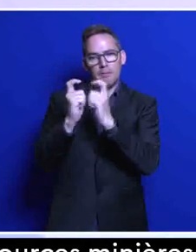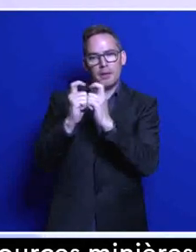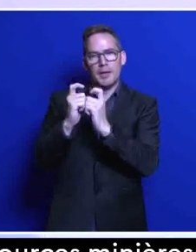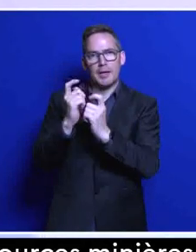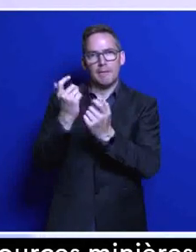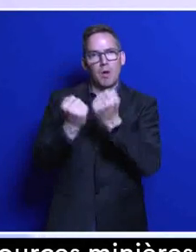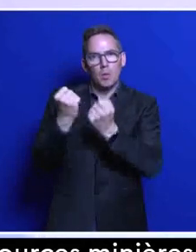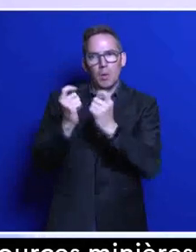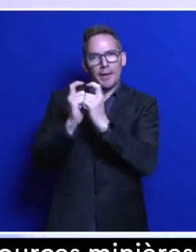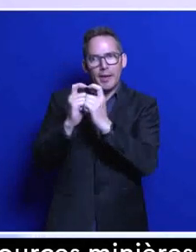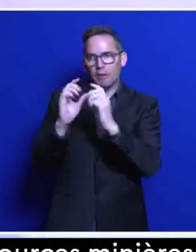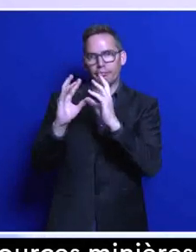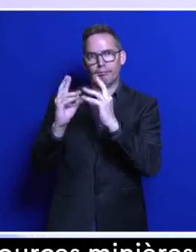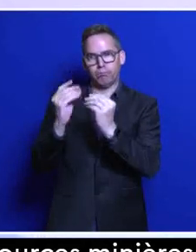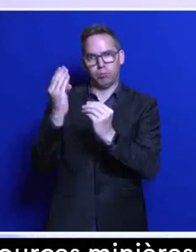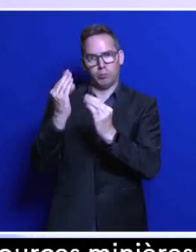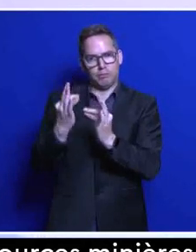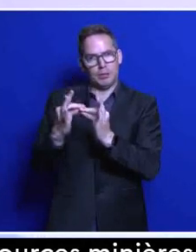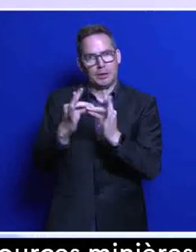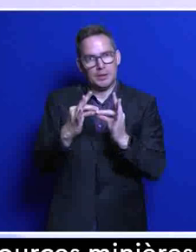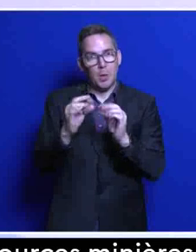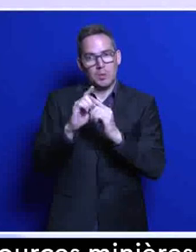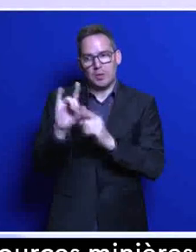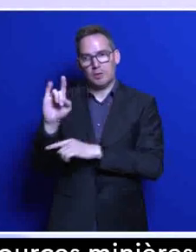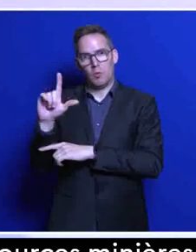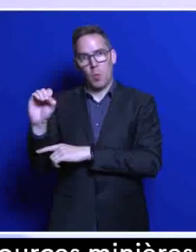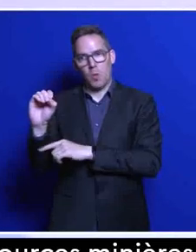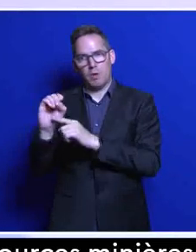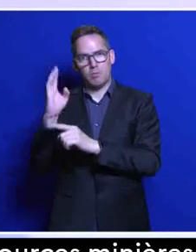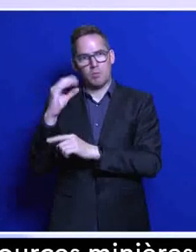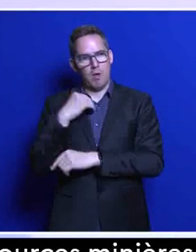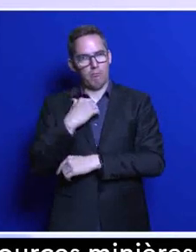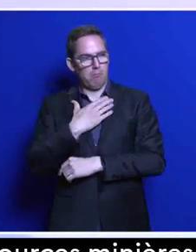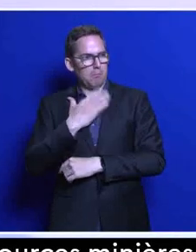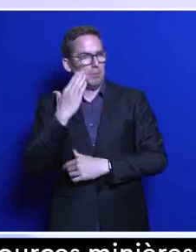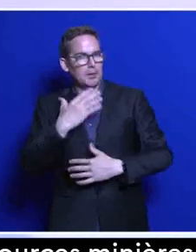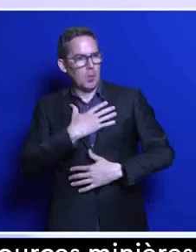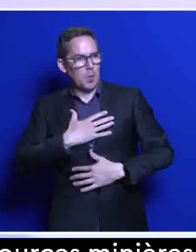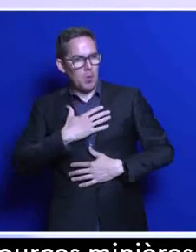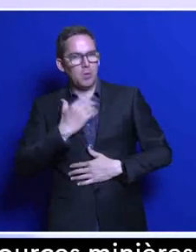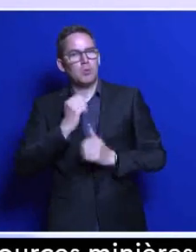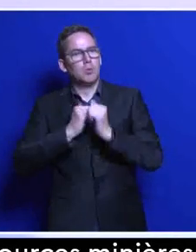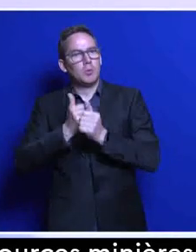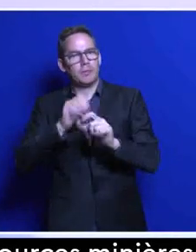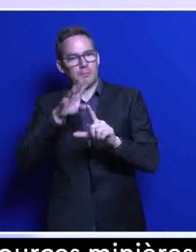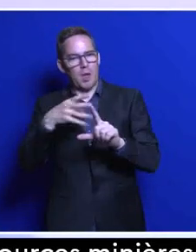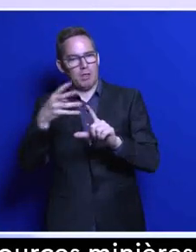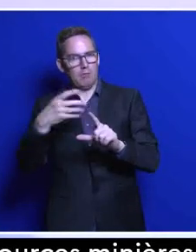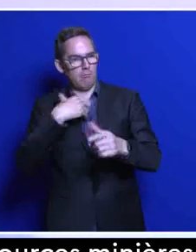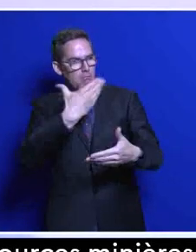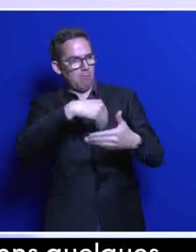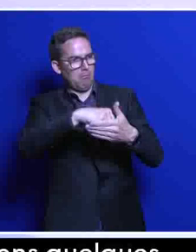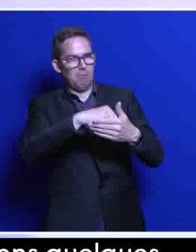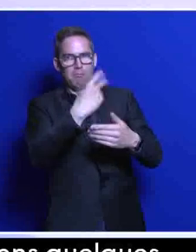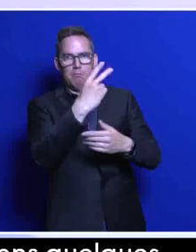véhicules électriques que pour l'hydrogène vert. Je serais très heureux si mon emploi du temps me le permet de participer à